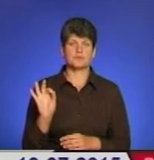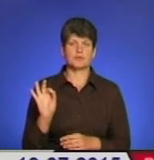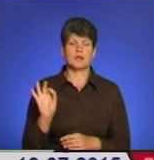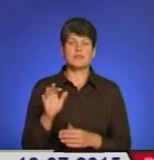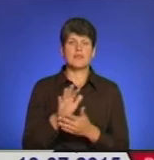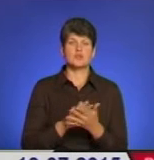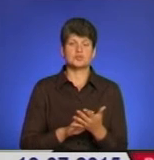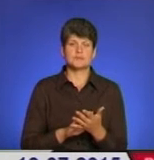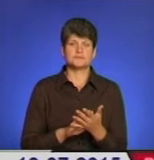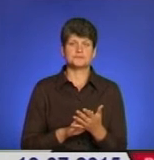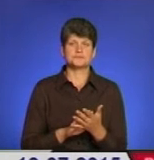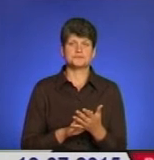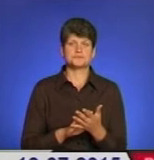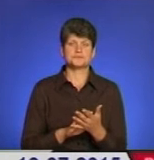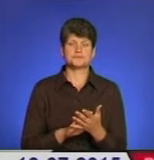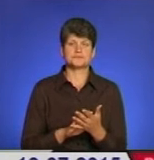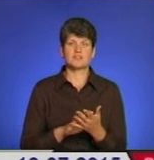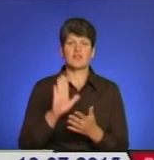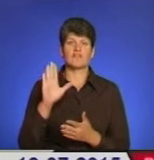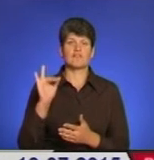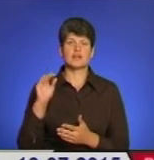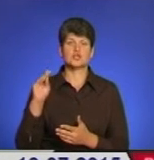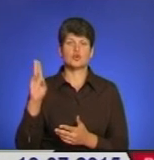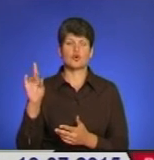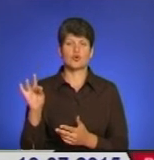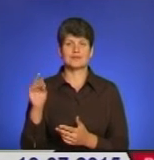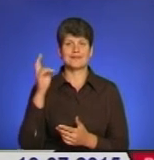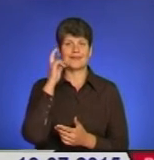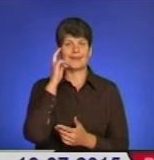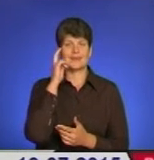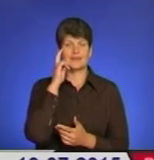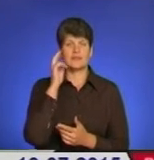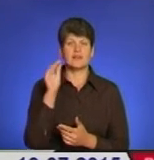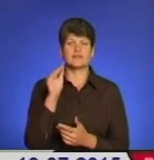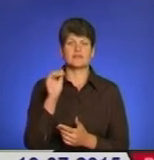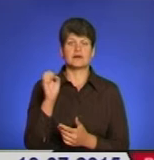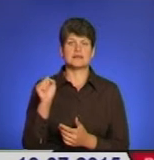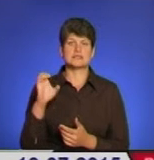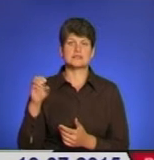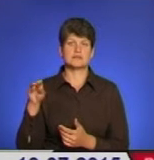Дальше з Вежгорода, з Києва, з Пастова,